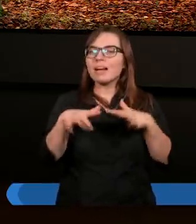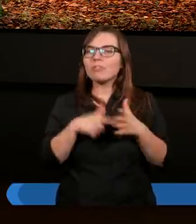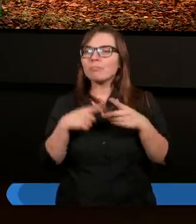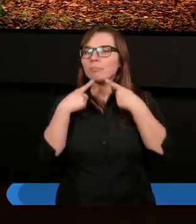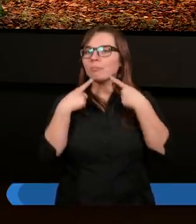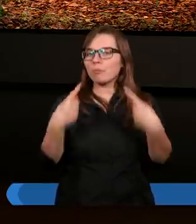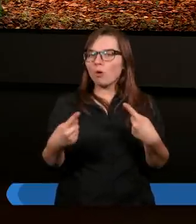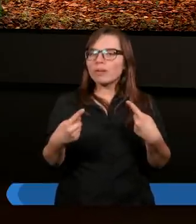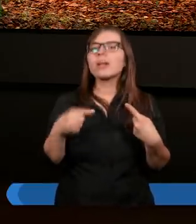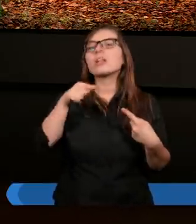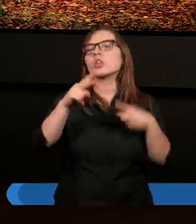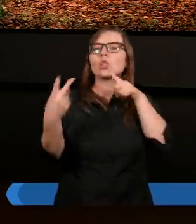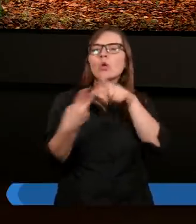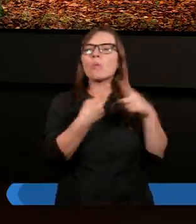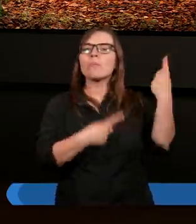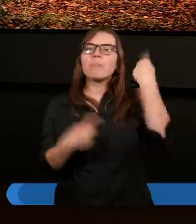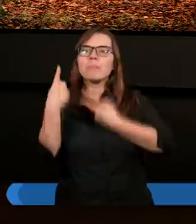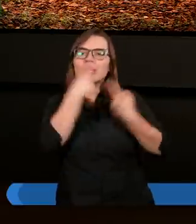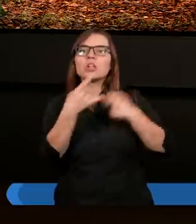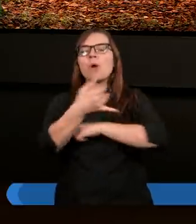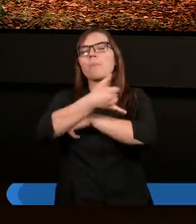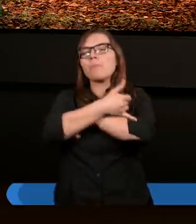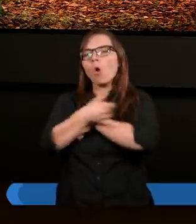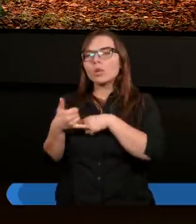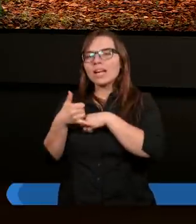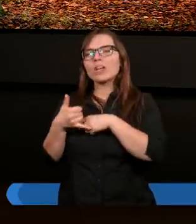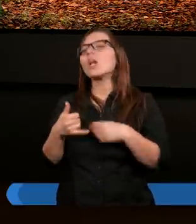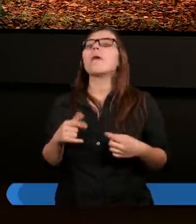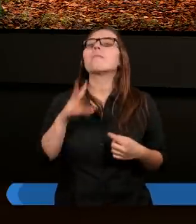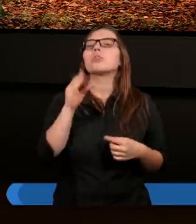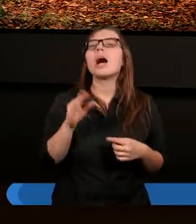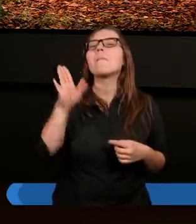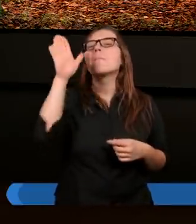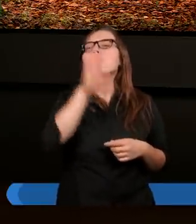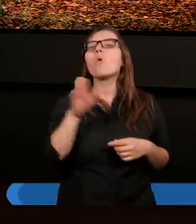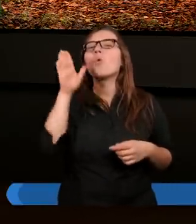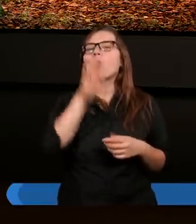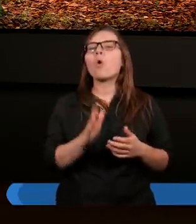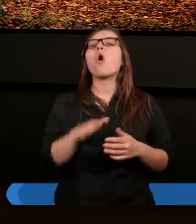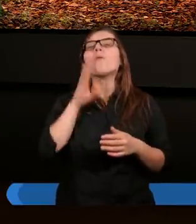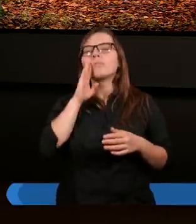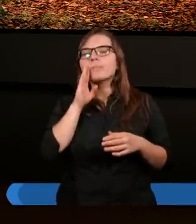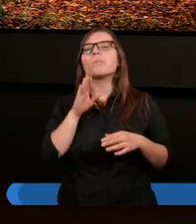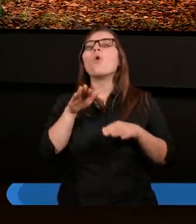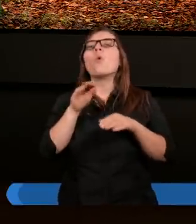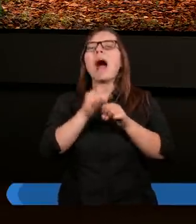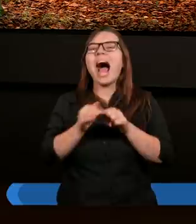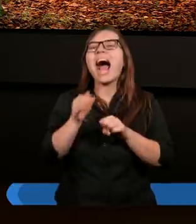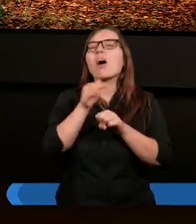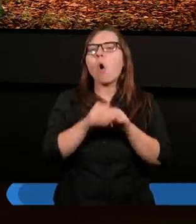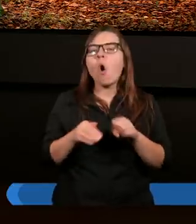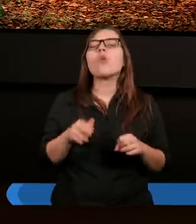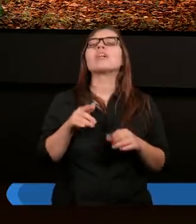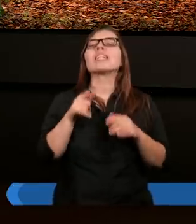drugą myśl podkreślam, że Bóg pobłażliwie odnosił się do